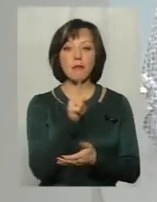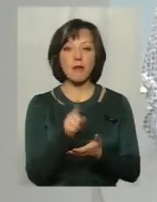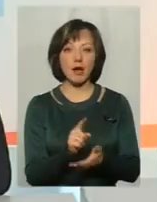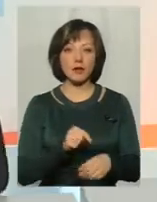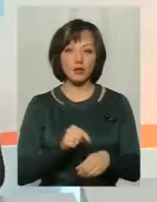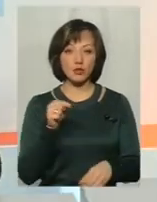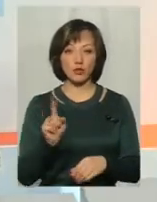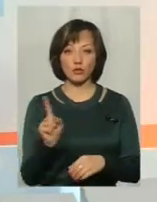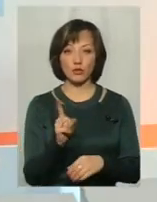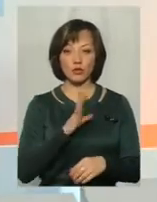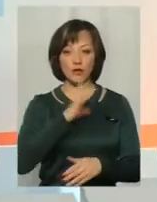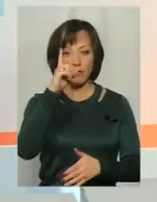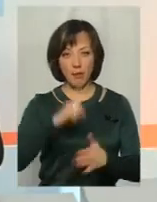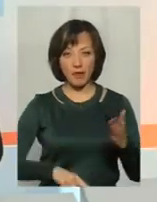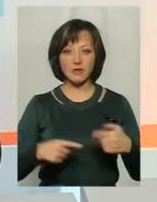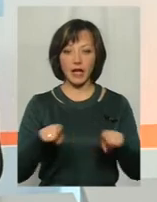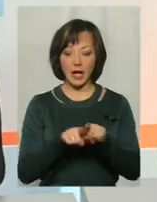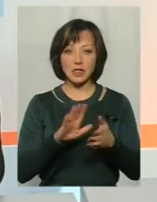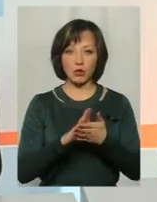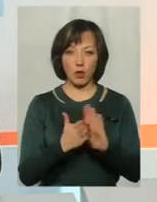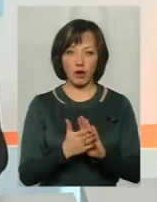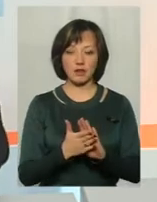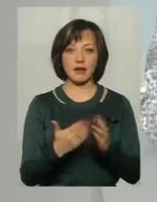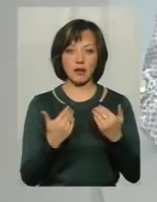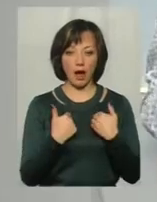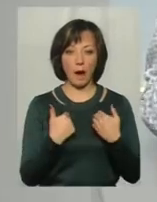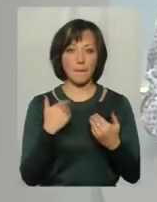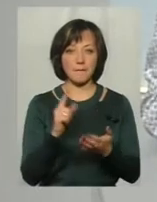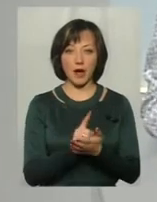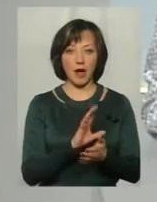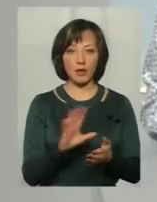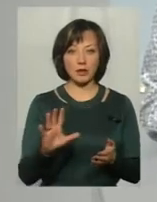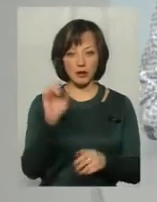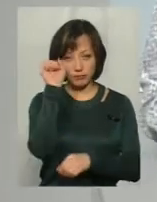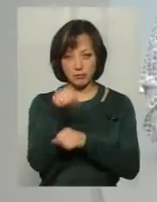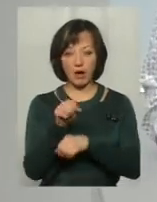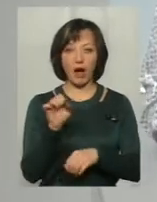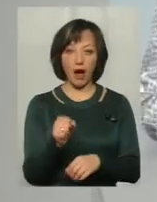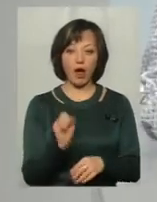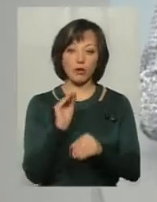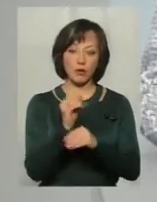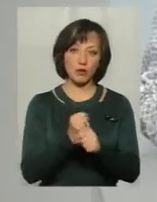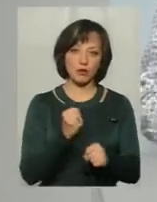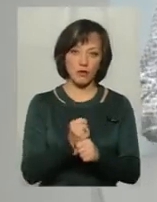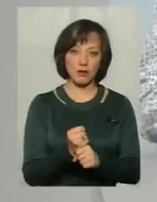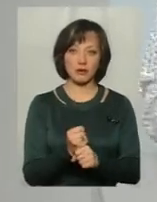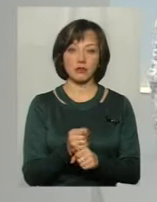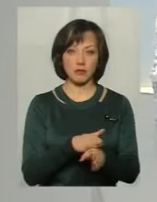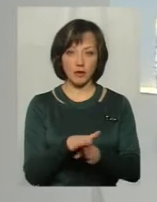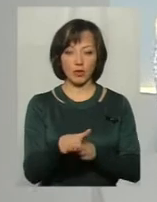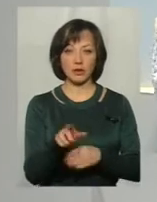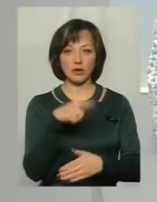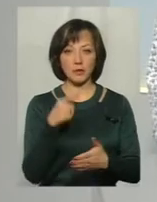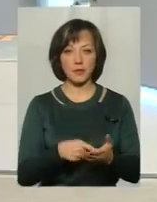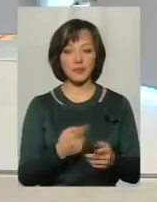відчути, щоб бути впевнена, що в таких ситуаціях я маю не схилити голову, а там допрацювати, доробити? Тут,